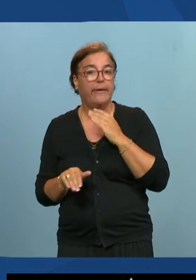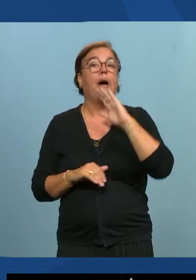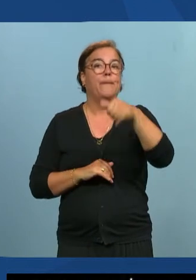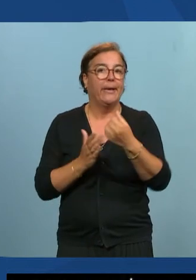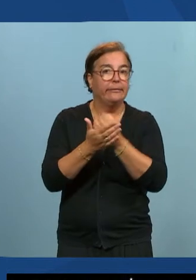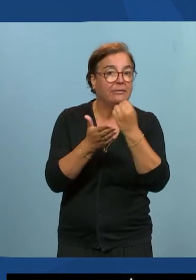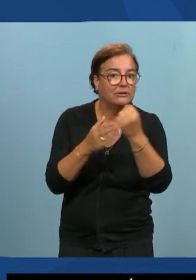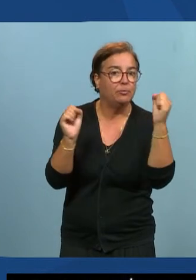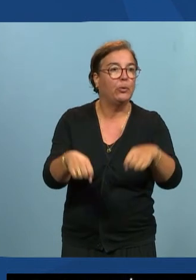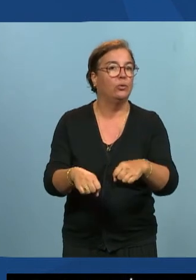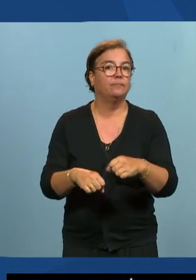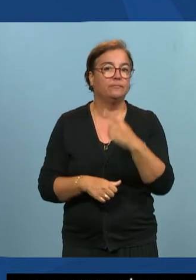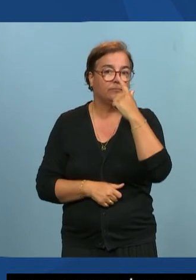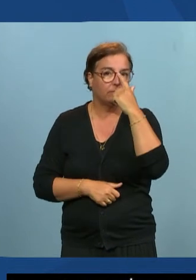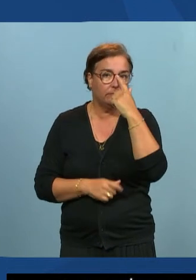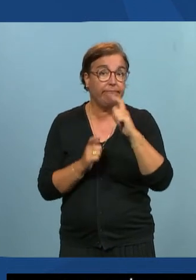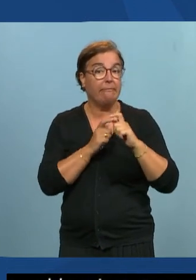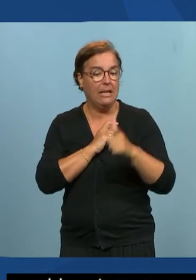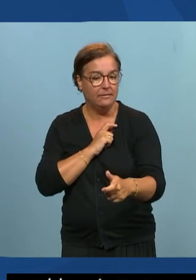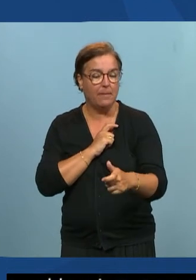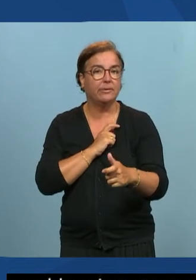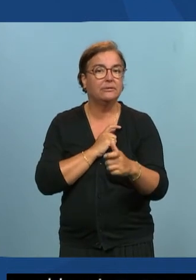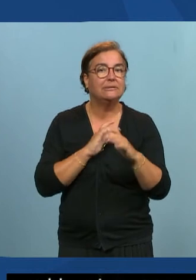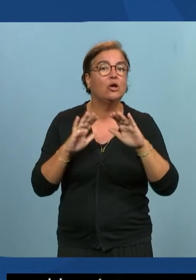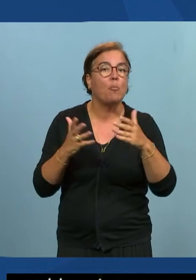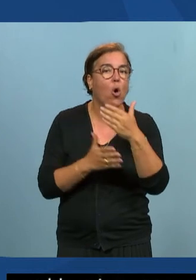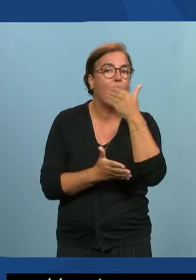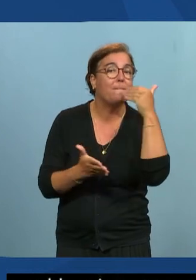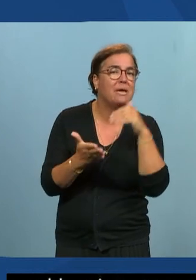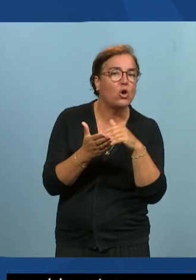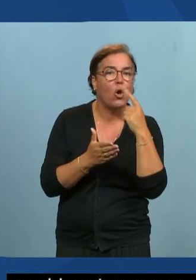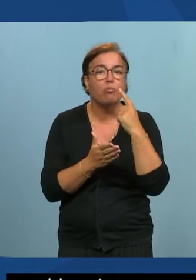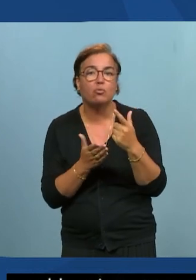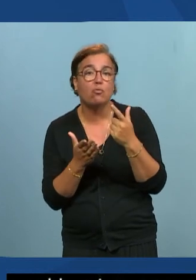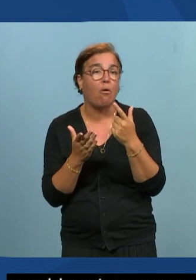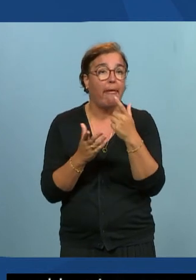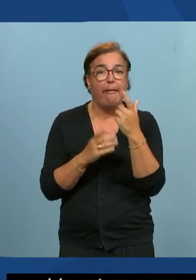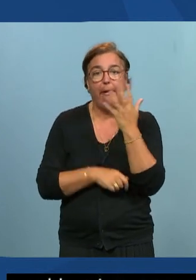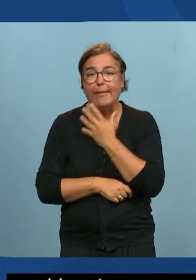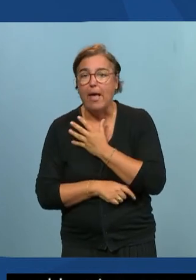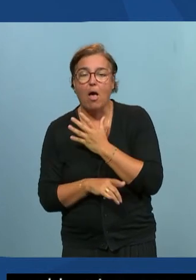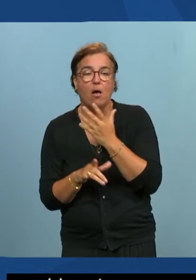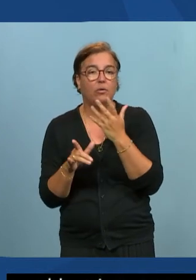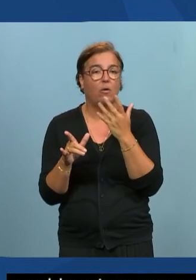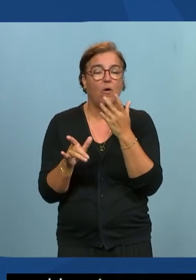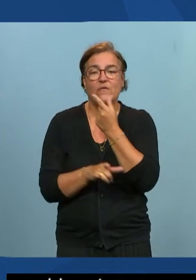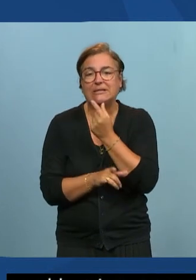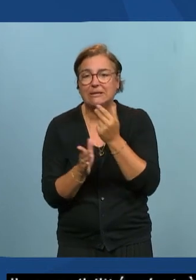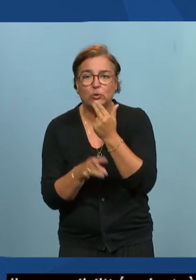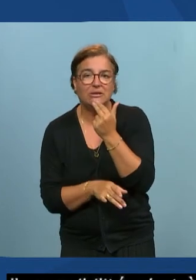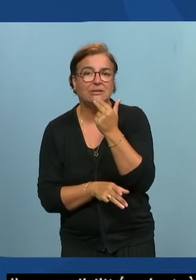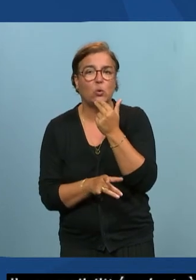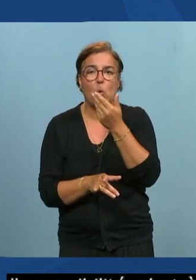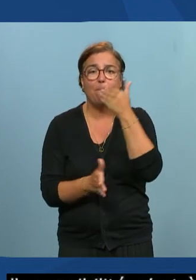informations puis l'étape suivante c'est comment on peut l'optimiser pour la rendre plus agréable plus intuitive une meilleure expérience